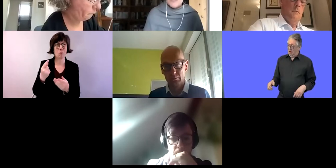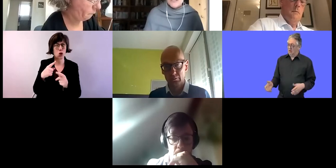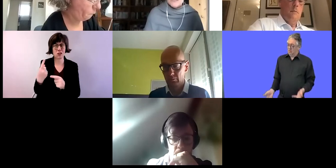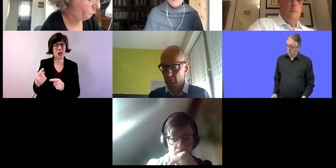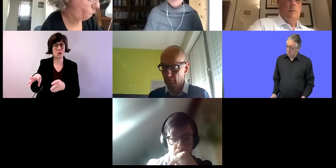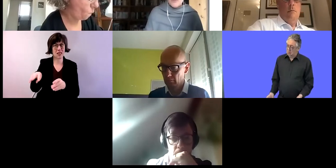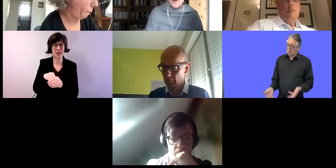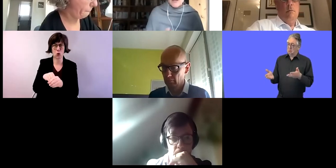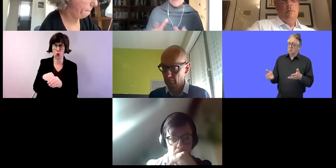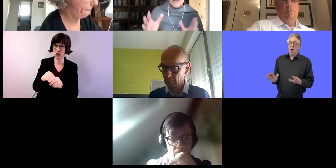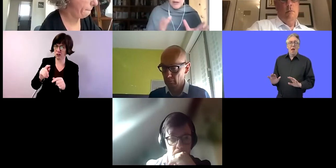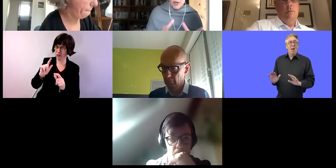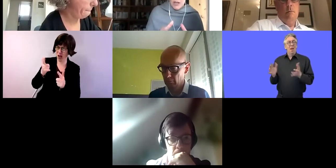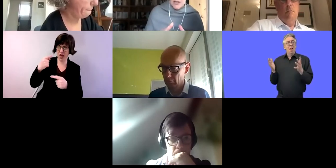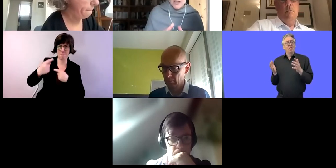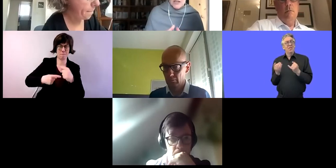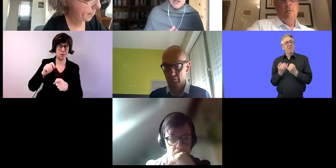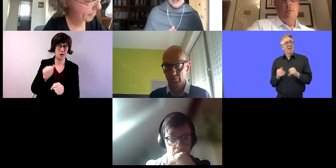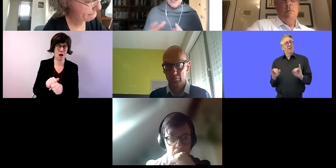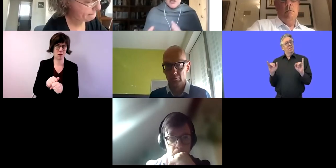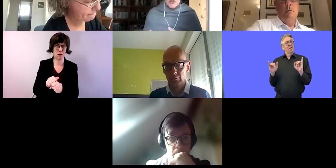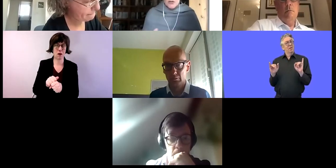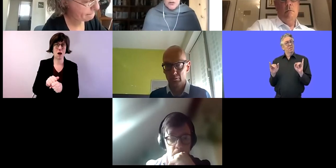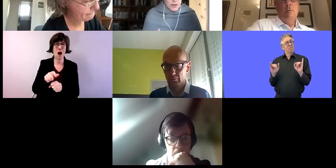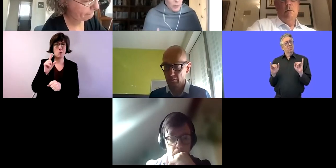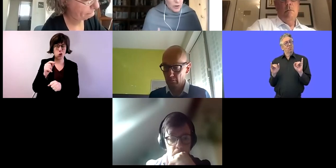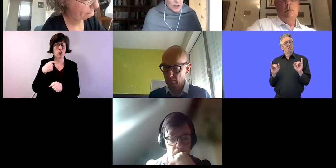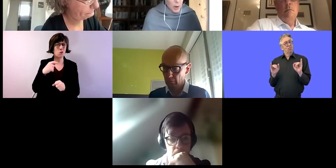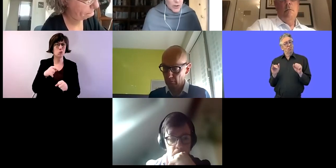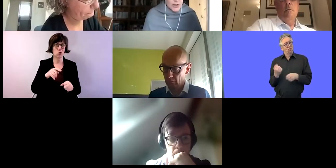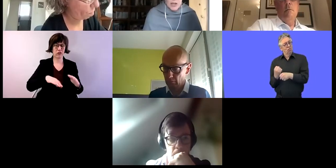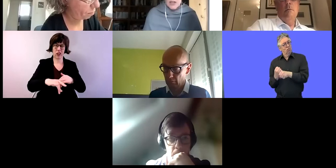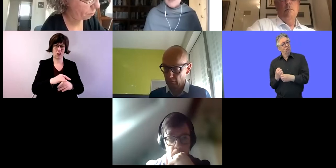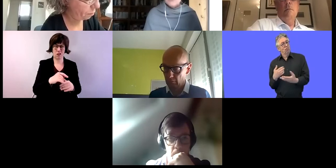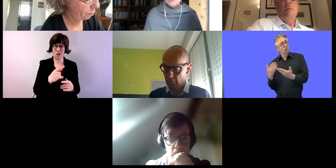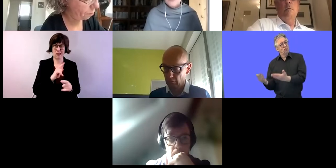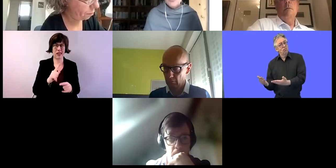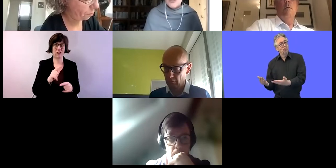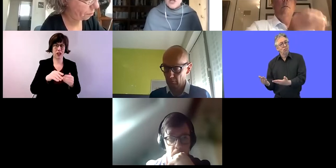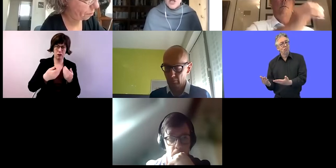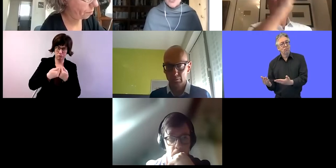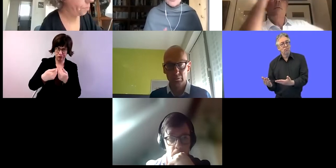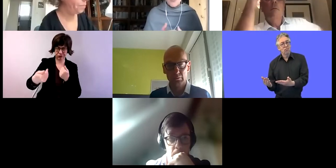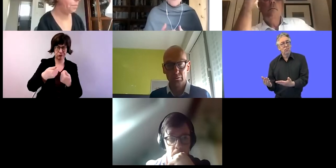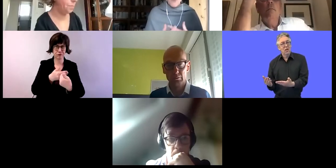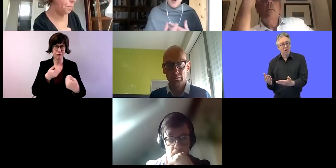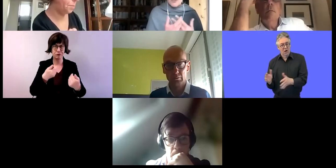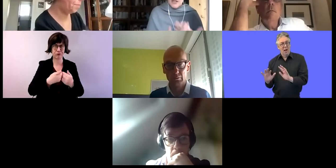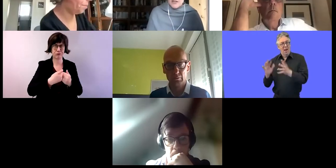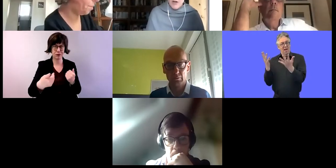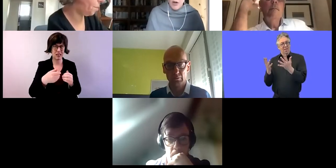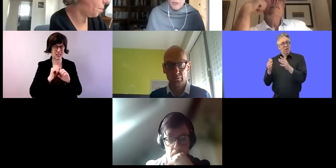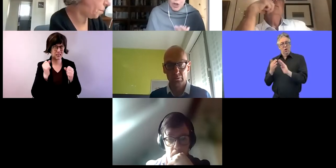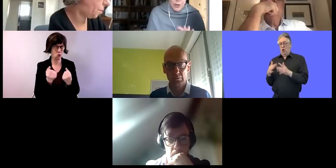möglich in der Gemeinde leben können. Und das bedeutet, dass man sich wegbewegt von abgetrennten Situationen